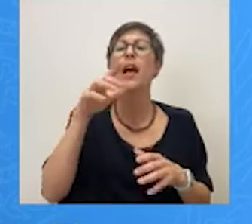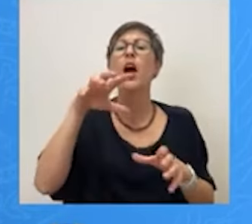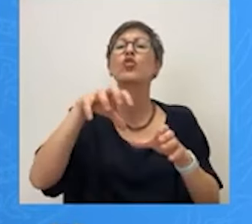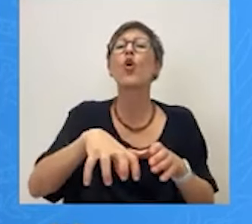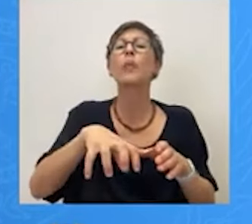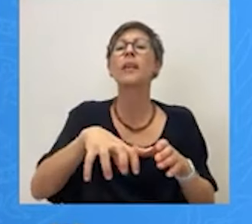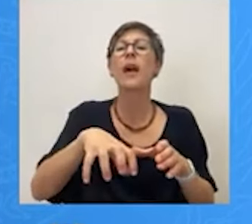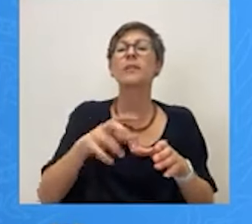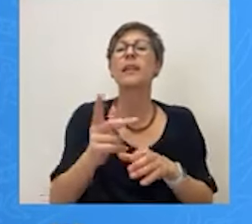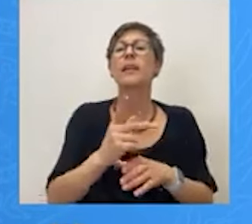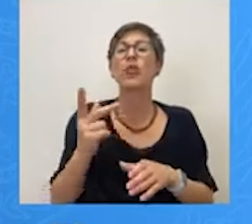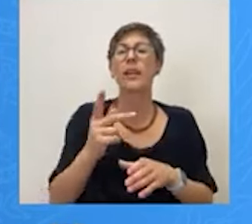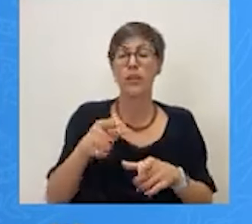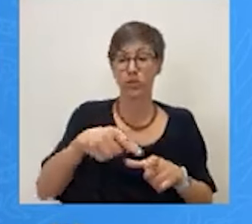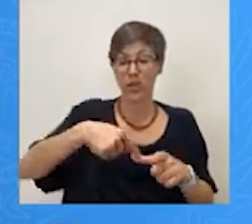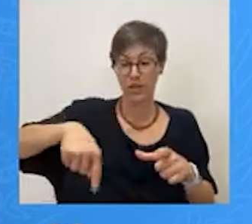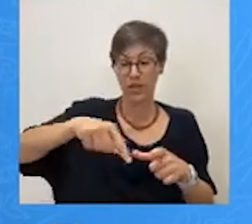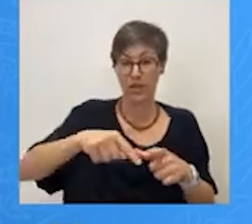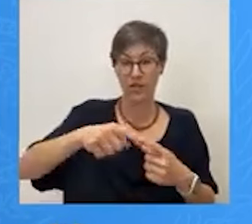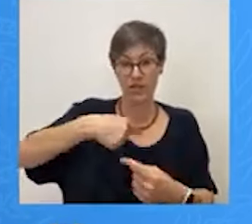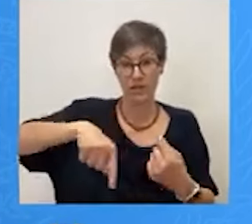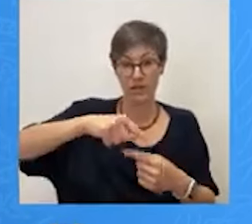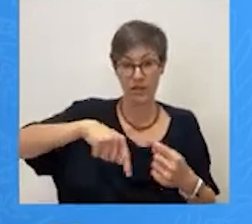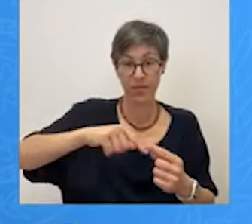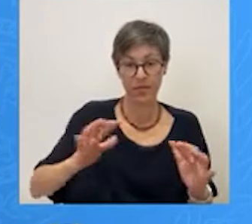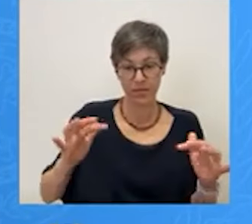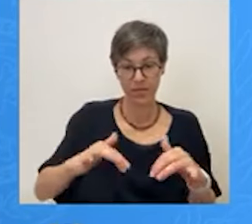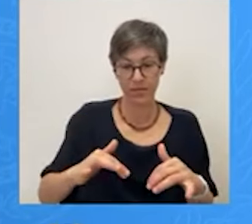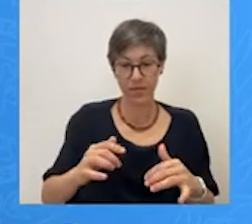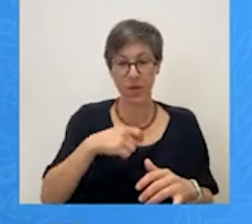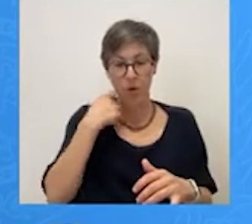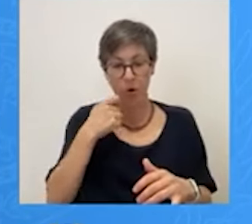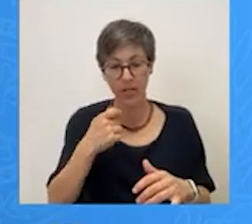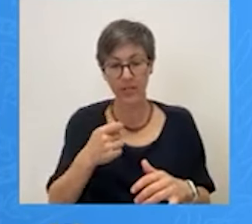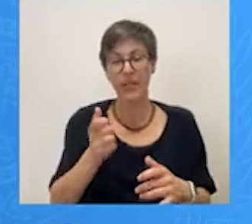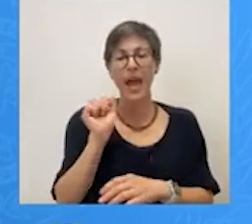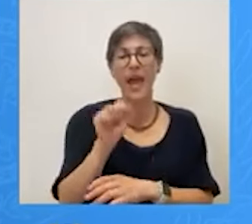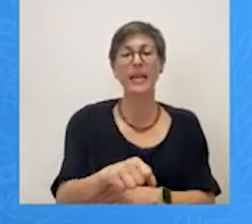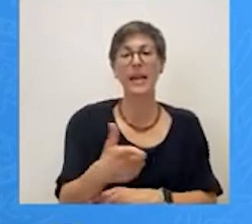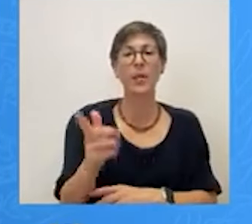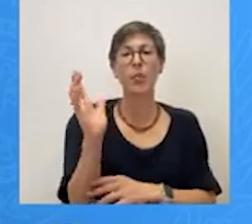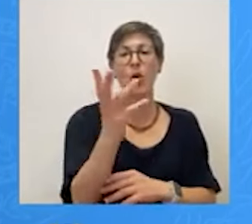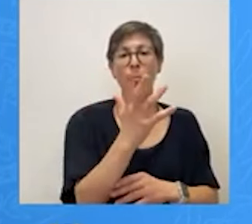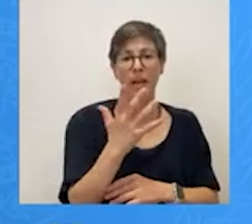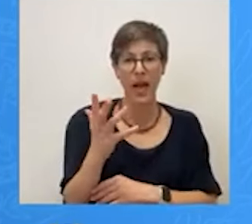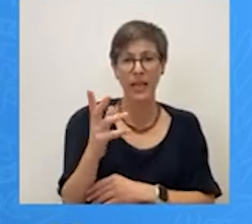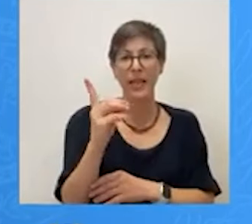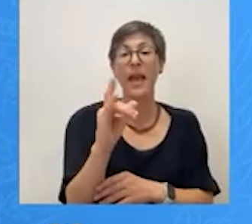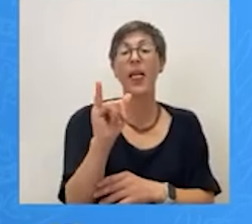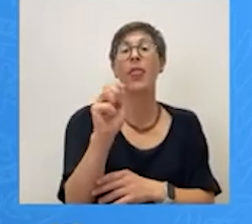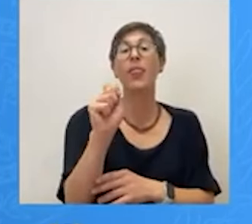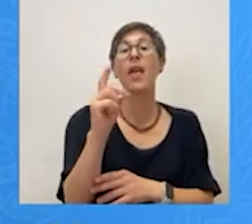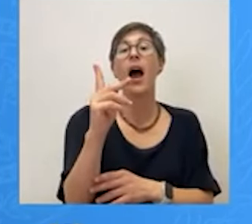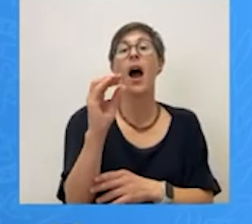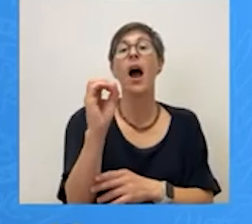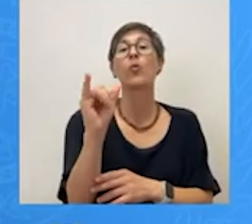κοινωνίες κινητοποιούνται Μαζεύονται γονείς Πάνε σε ένα κατελημμένο παρκάκι Στο παρκάκι Διάκου Στο έβδομο